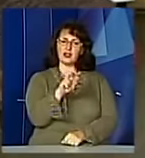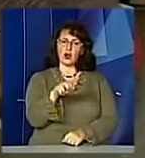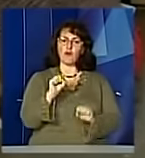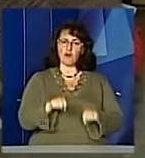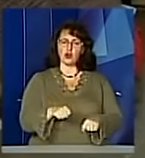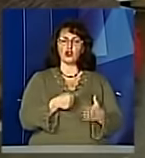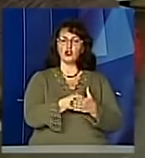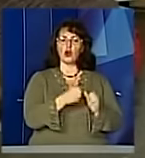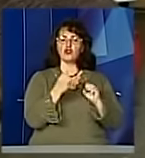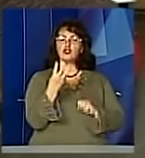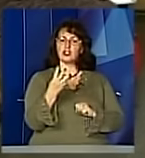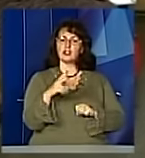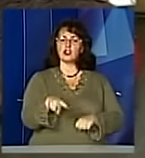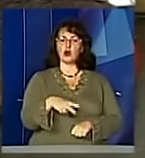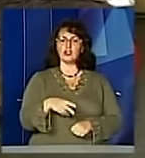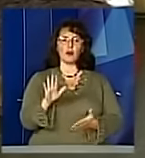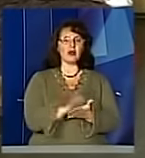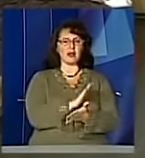листопада безкоштовно.